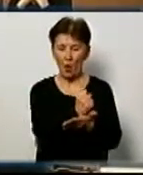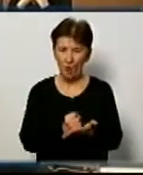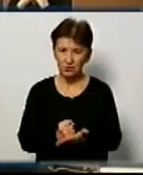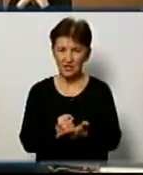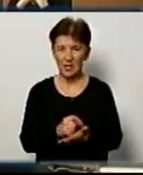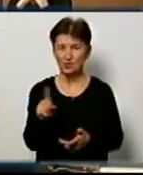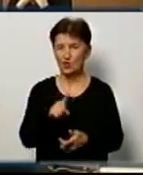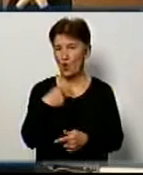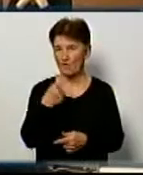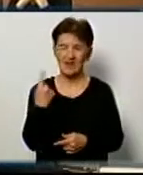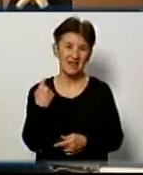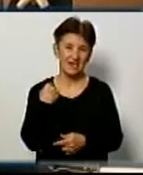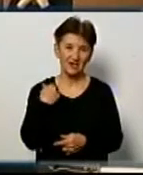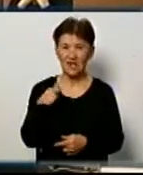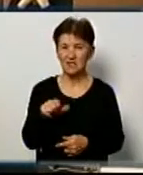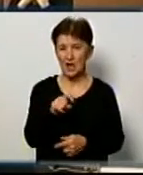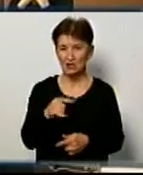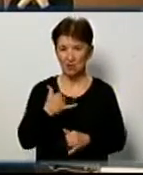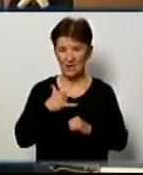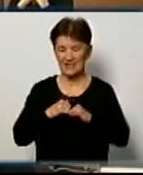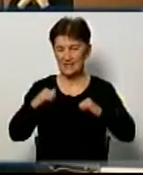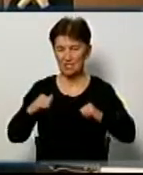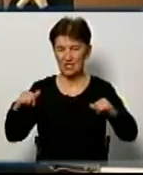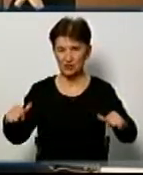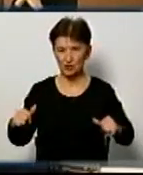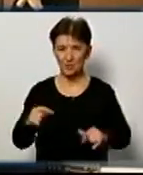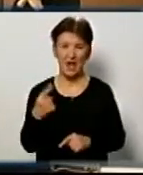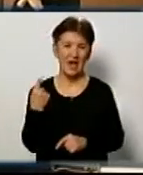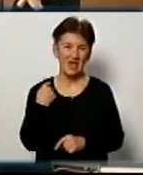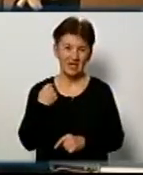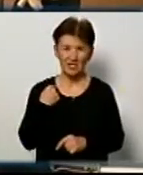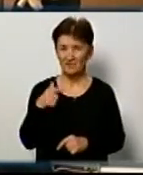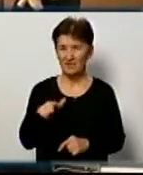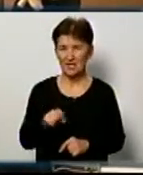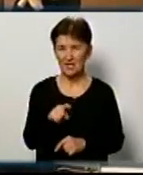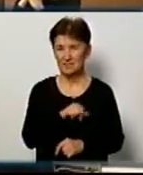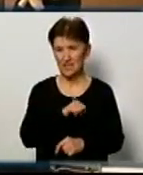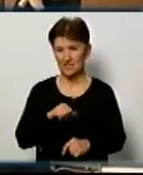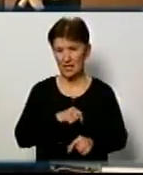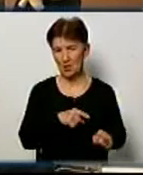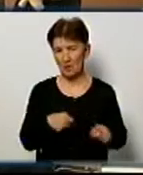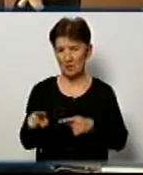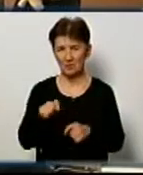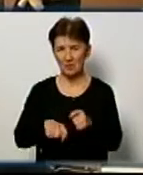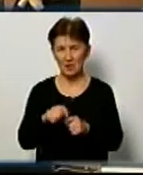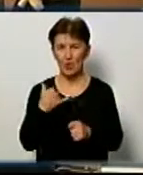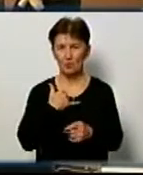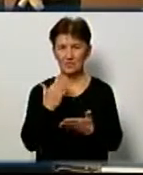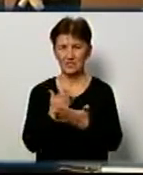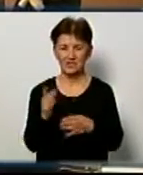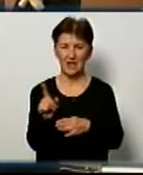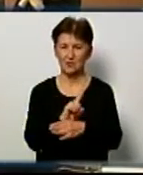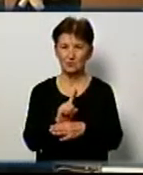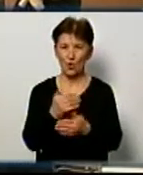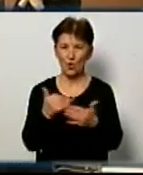ВАД Кіровоград Газ, він у нас сьогодні збільшений. Кіровоград Газ може це по своїй системі перевірити. У нас номінації зараз заведені не від